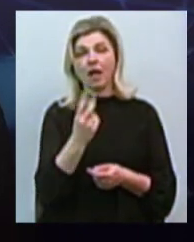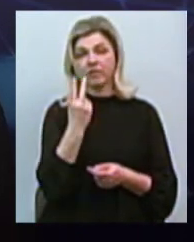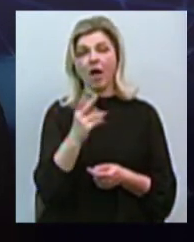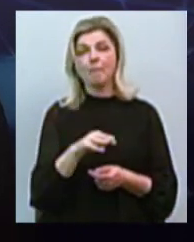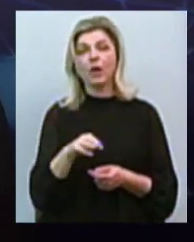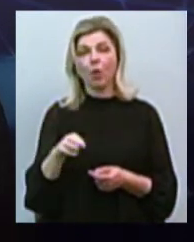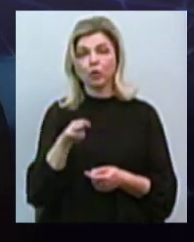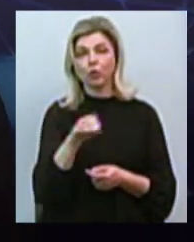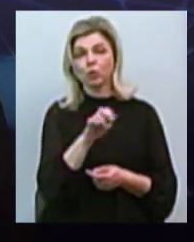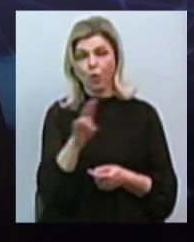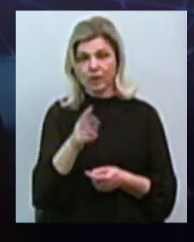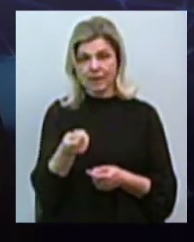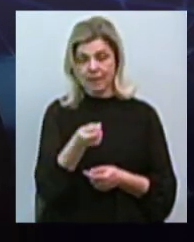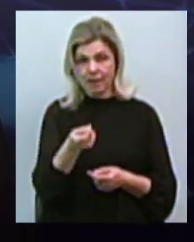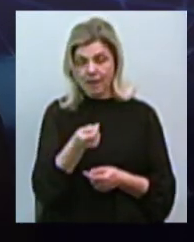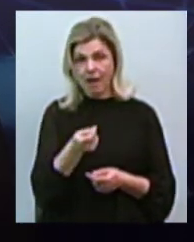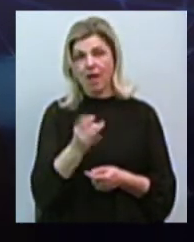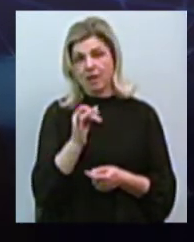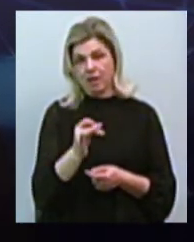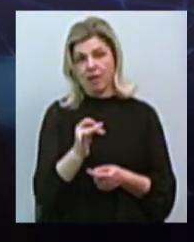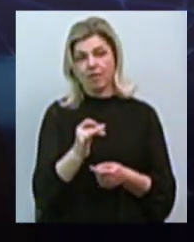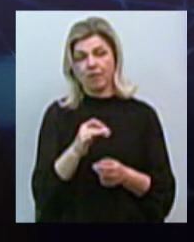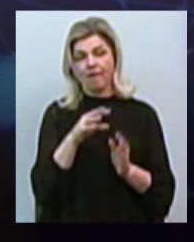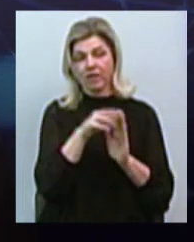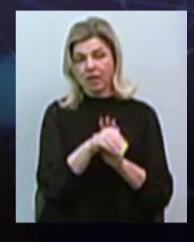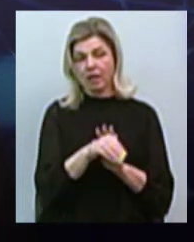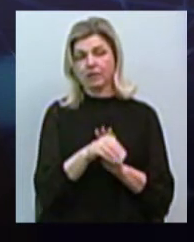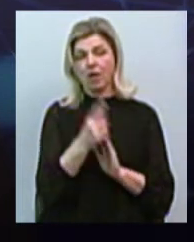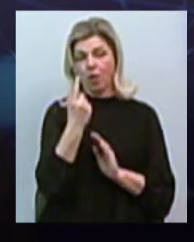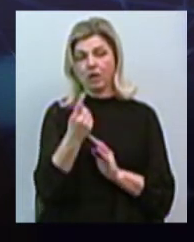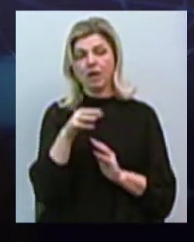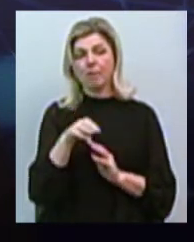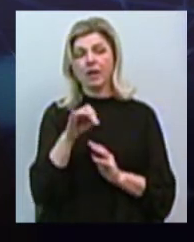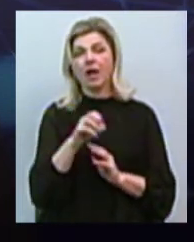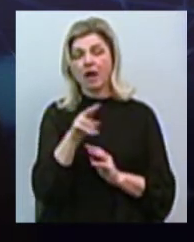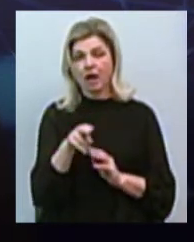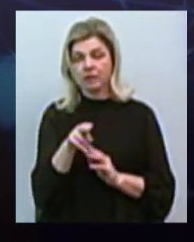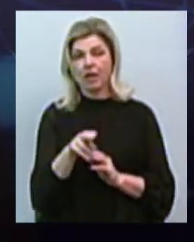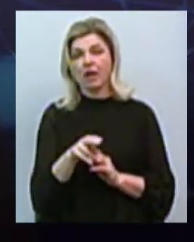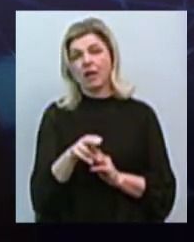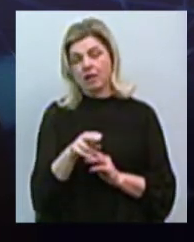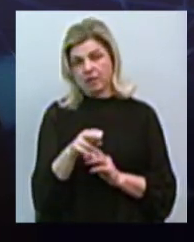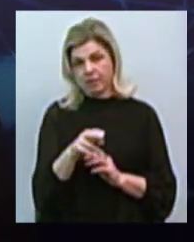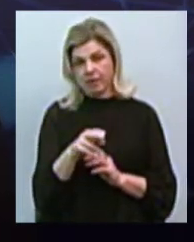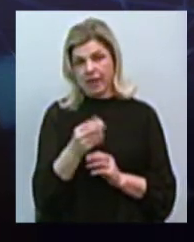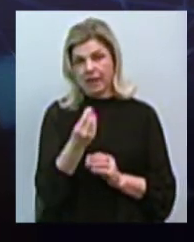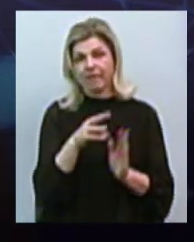і вкласти, вклавши в це, там, 1 мільярд 560 мільйонів гривень інвестицій. І прописали це як